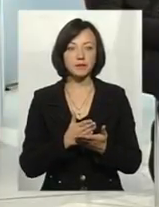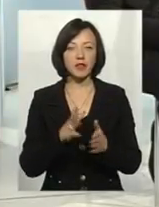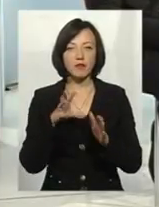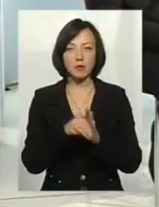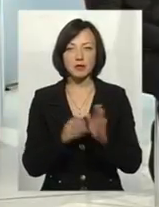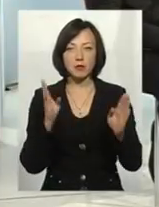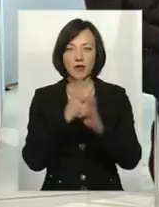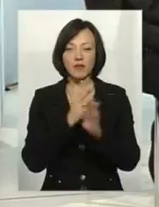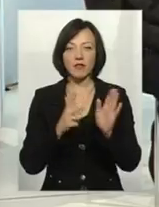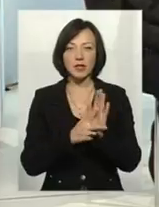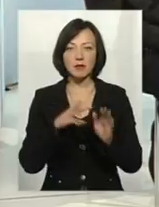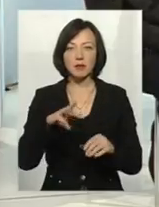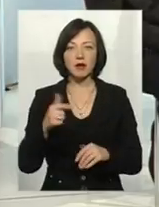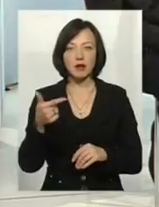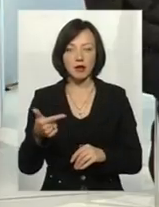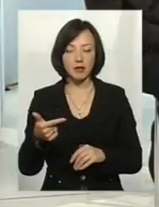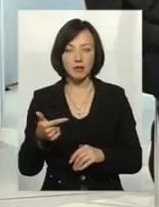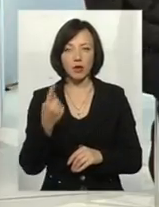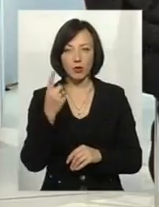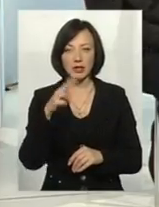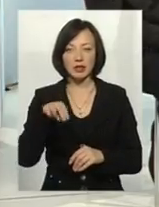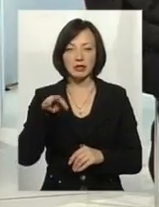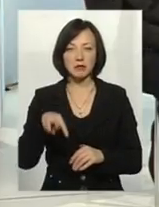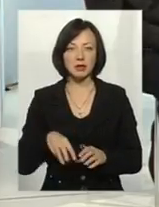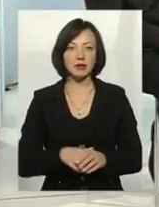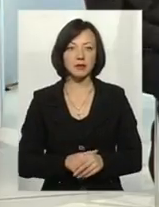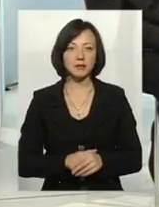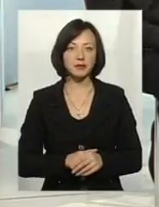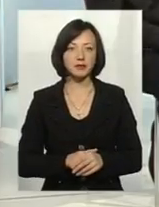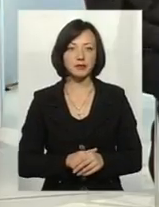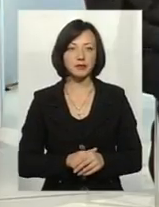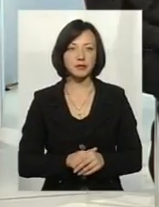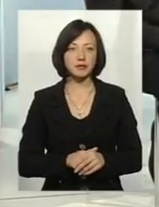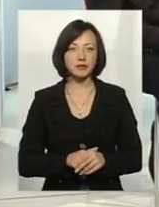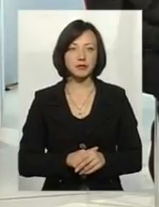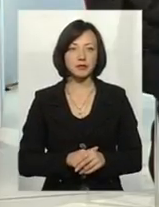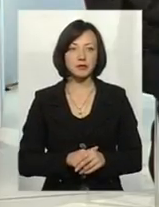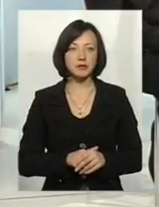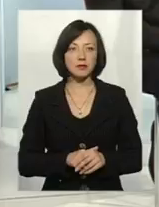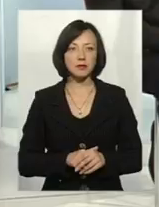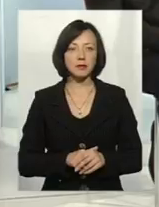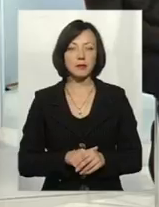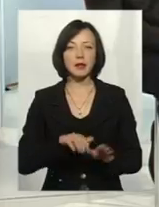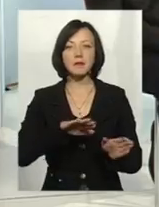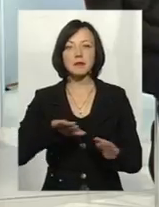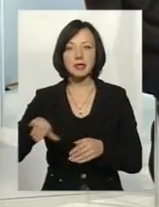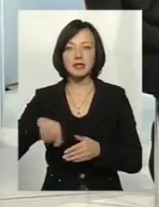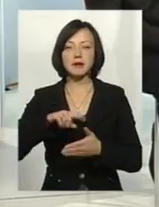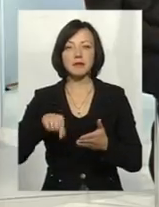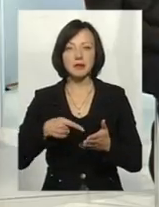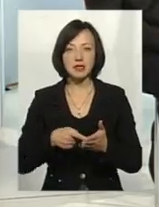кисню 8 міліграм на дециметр кубічний. Тобто, після міста,